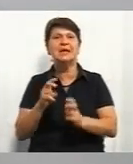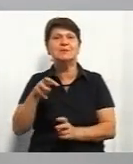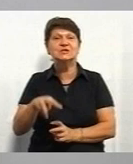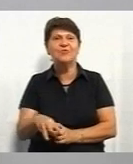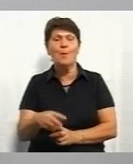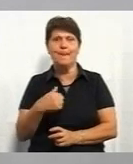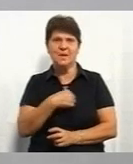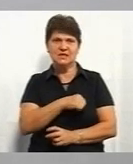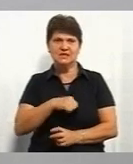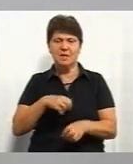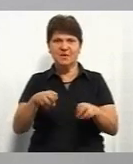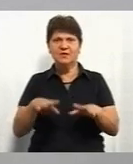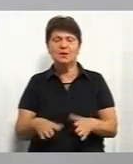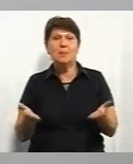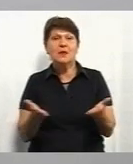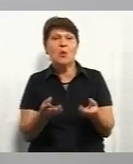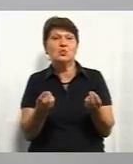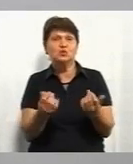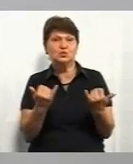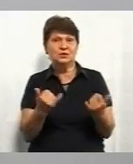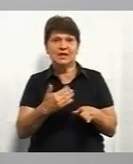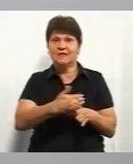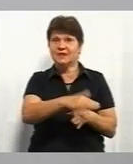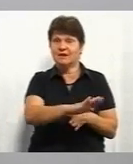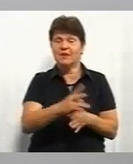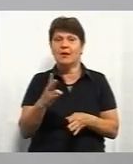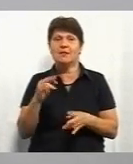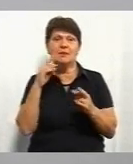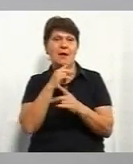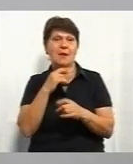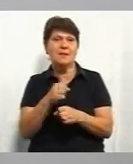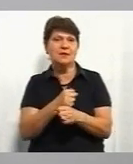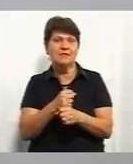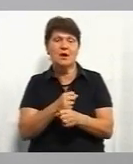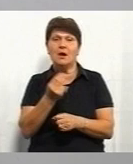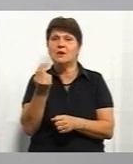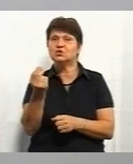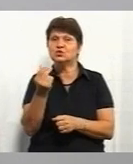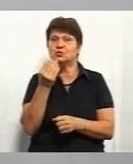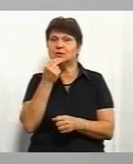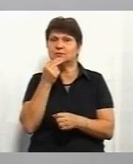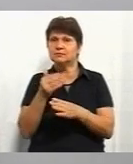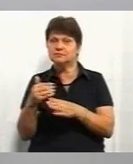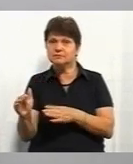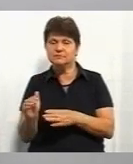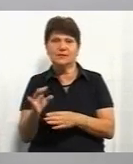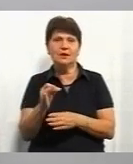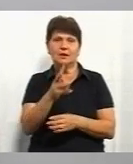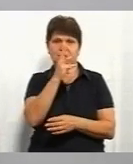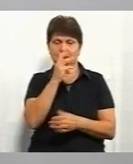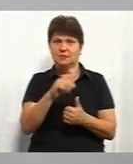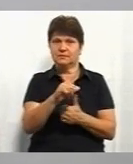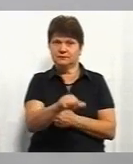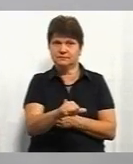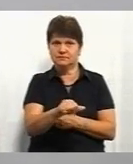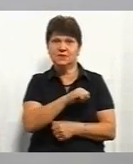вирішувати, яку суму ми зараз виділяємо на медикаменти, яку суму на харчування і яка сума йде на заробітну